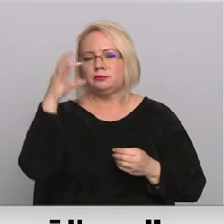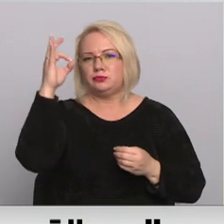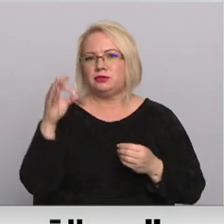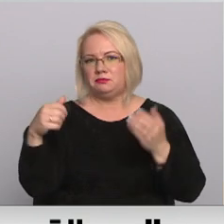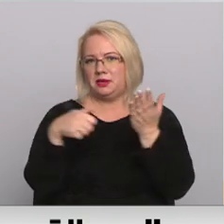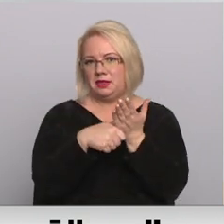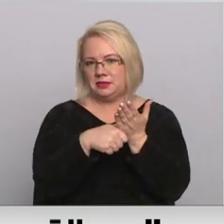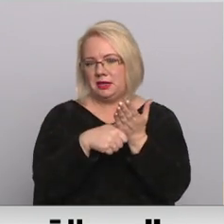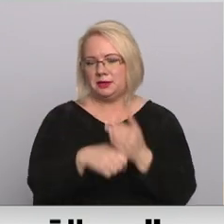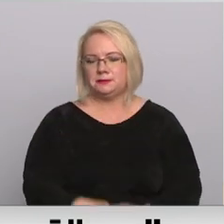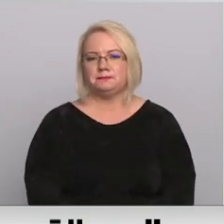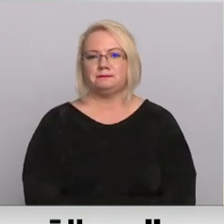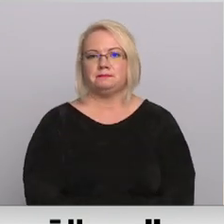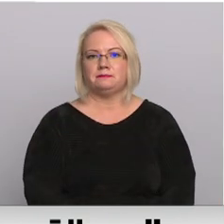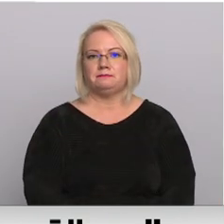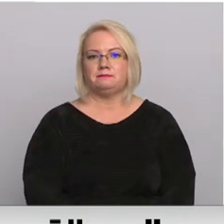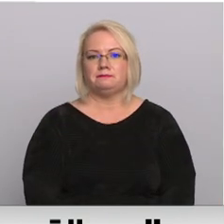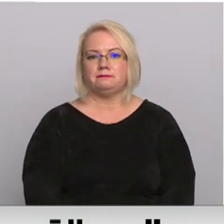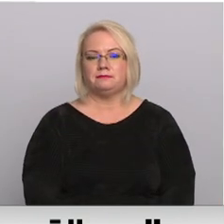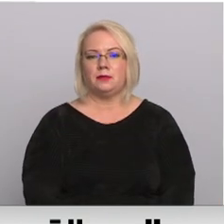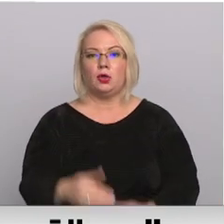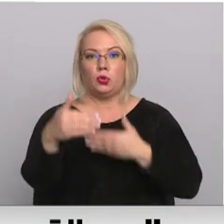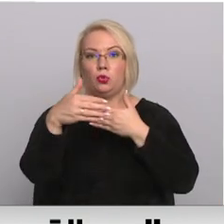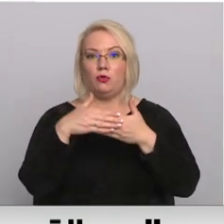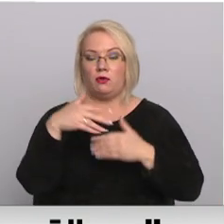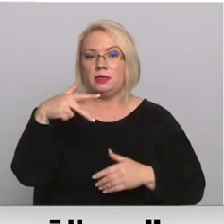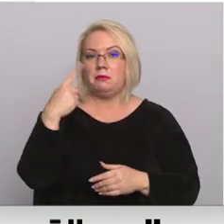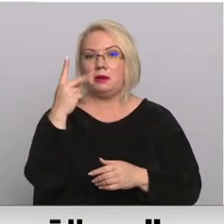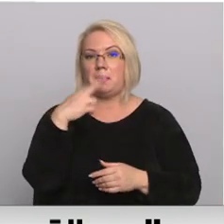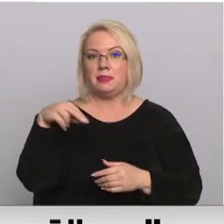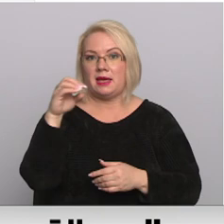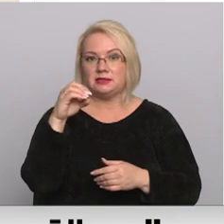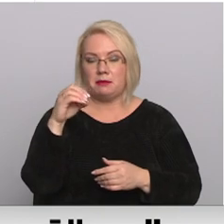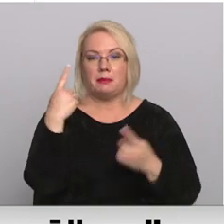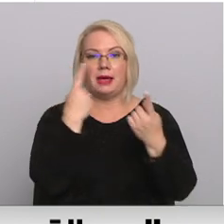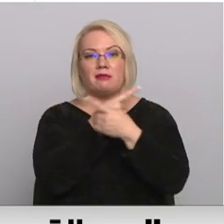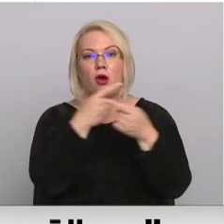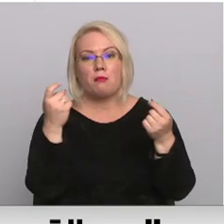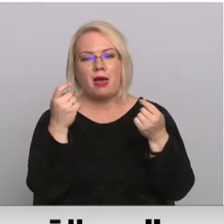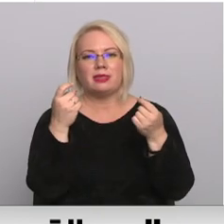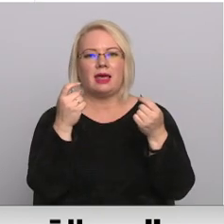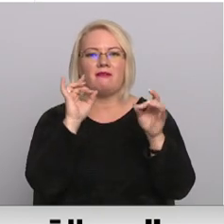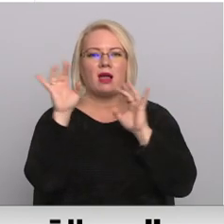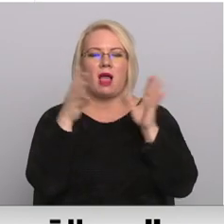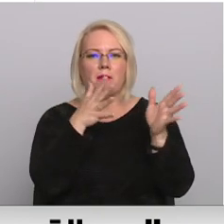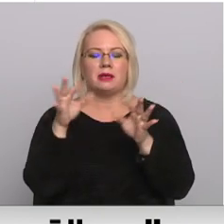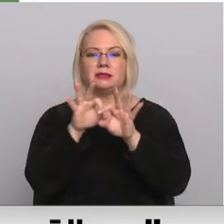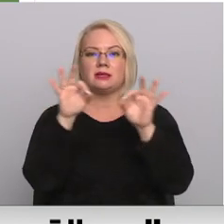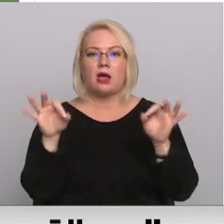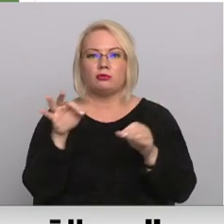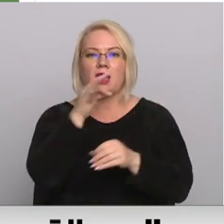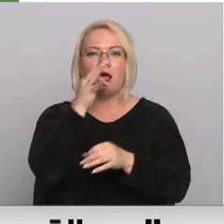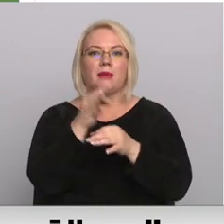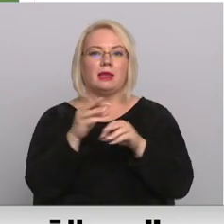Procenti? Jā. Dojoties 31. decembrim, informatīva kampaņu uzsākus arī atbildīgā